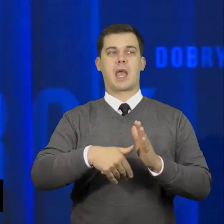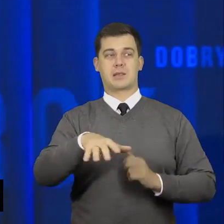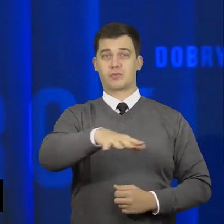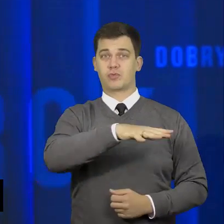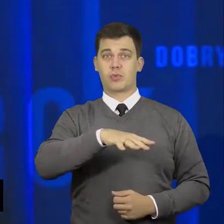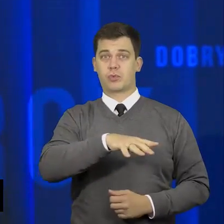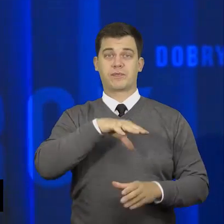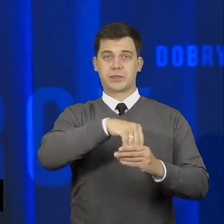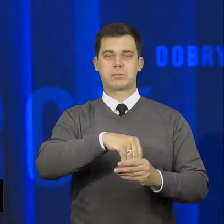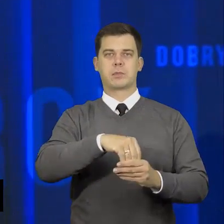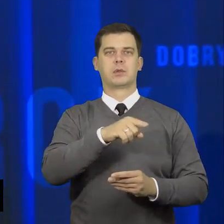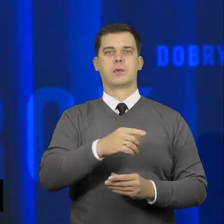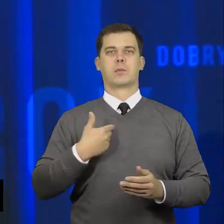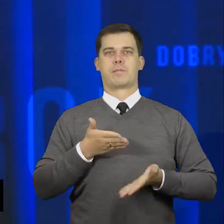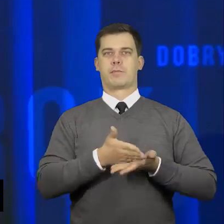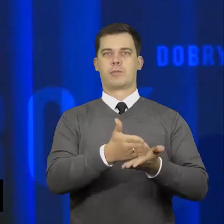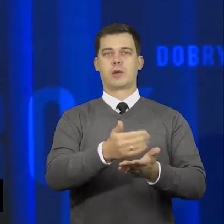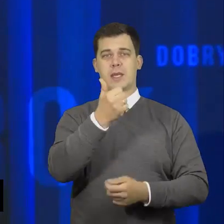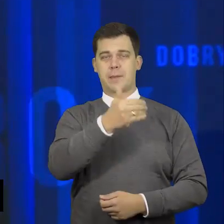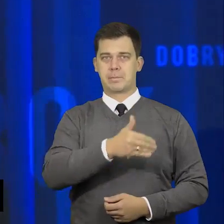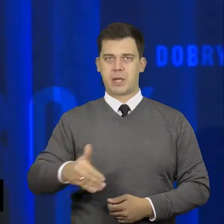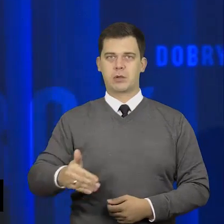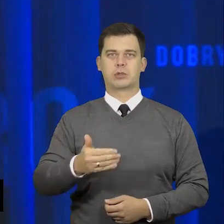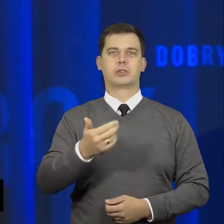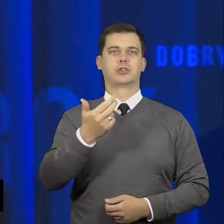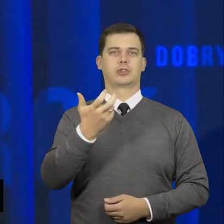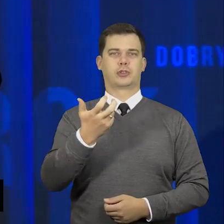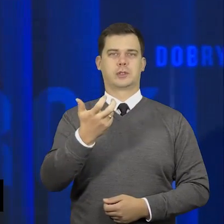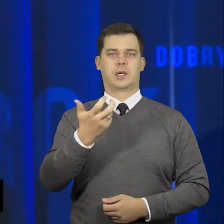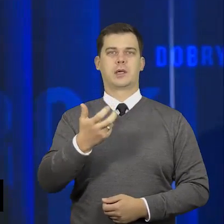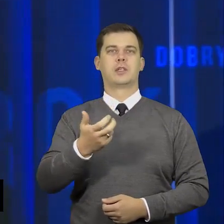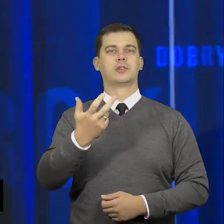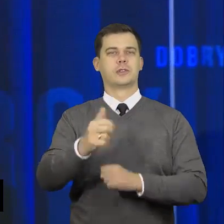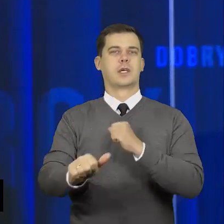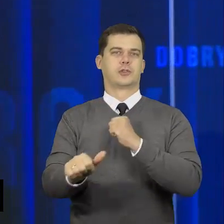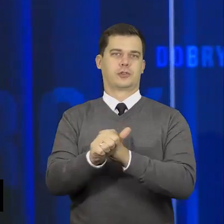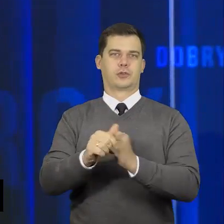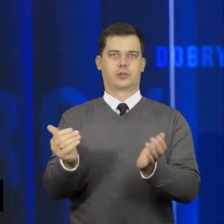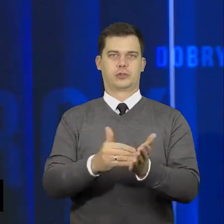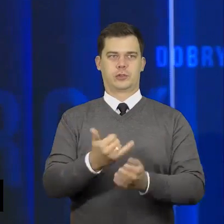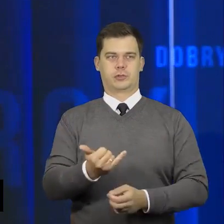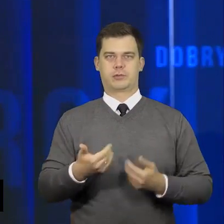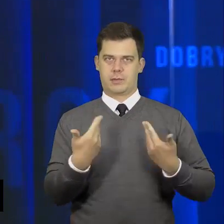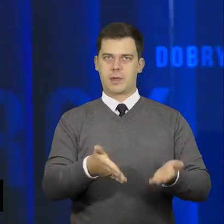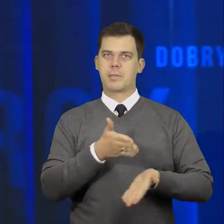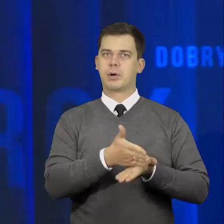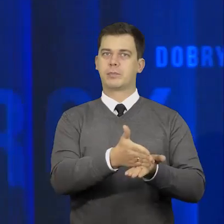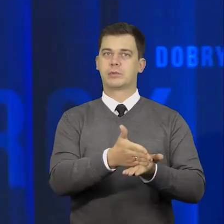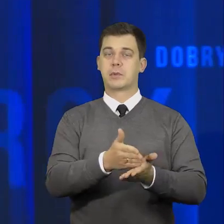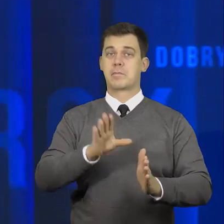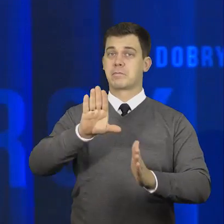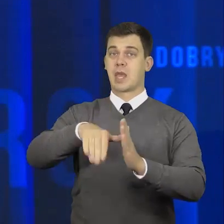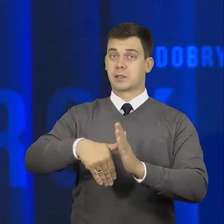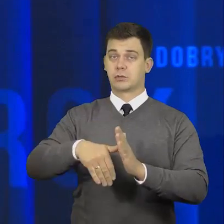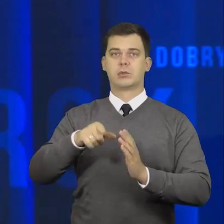wiejskich pomocą tą objętych zostało 1 mln 360 tys. dzieci. W